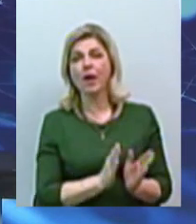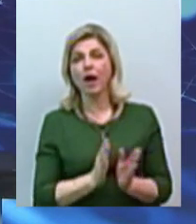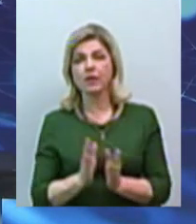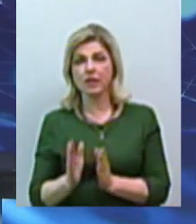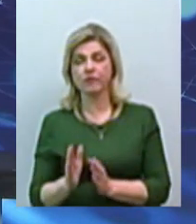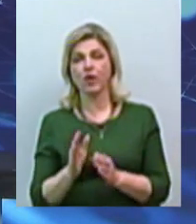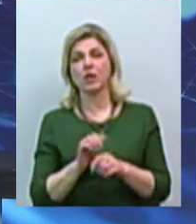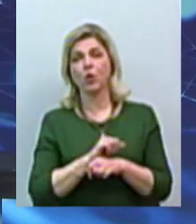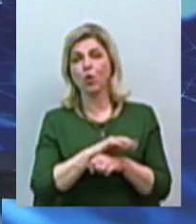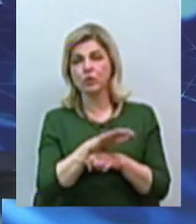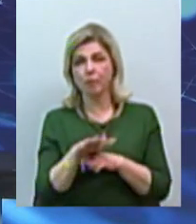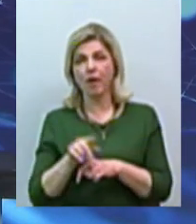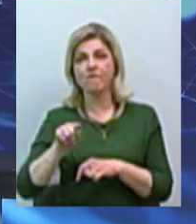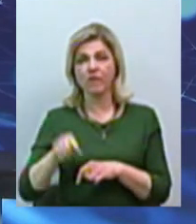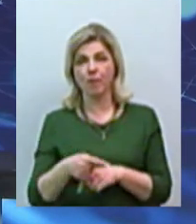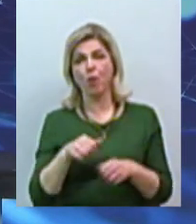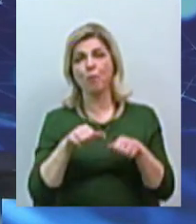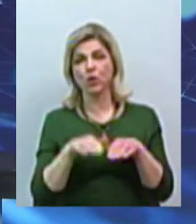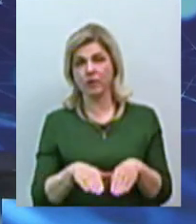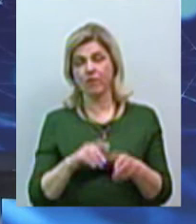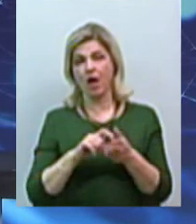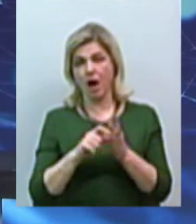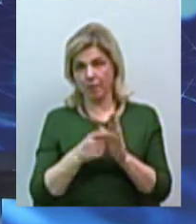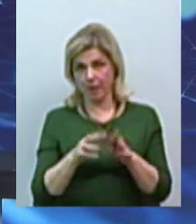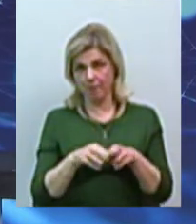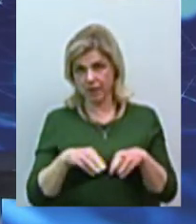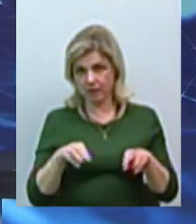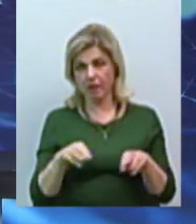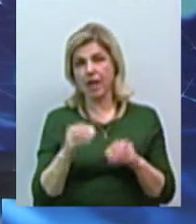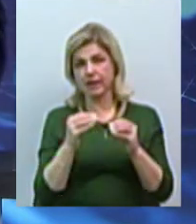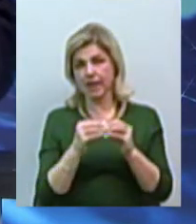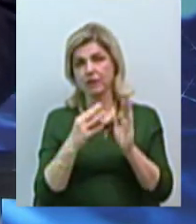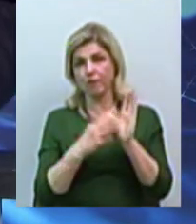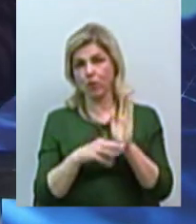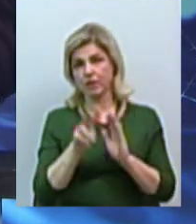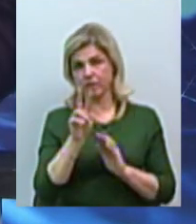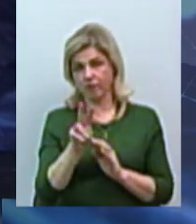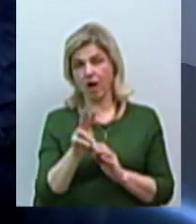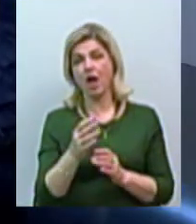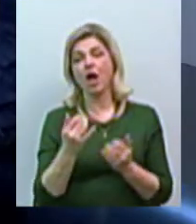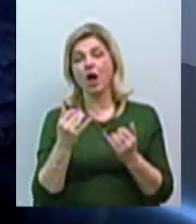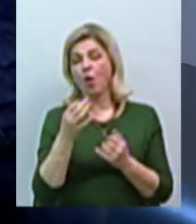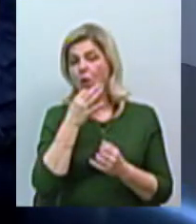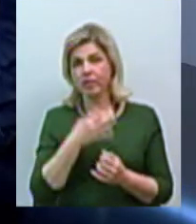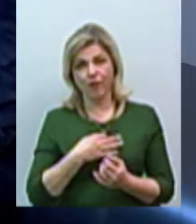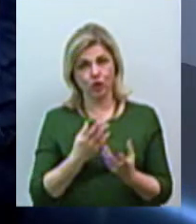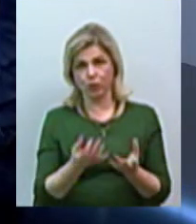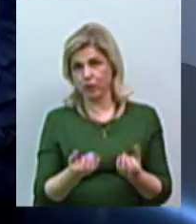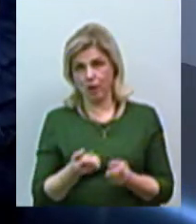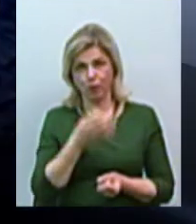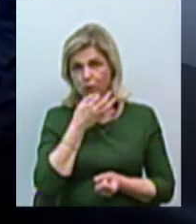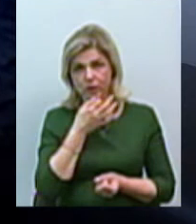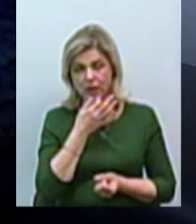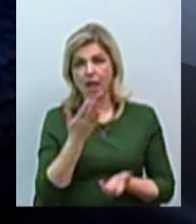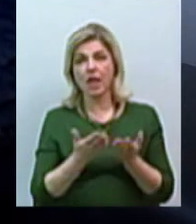розповсюдження вимог постанови КМУ 1082. Наразі ми ще відповідь не отримали. Якщо